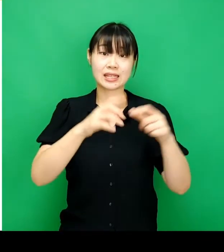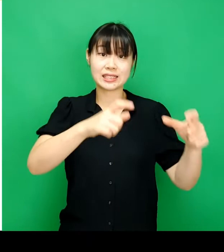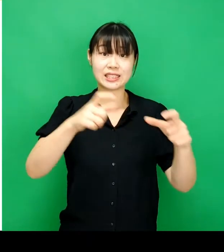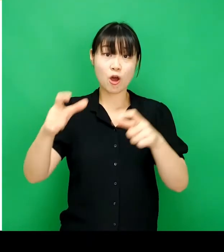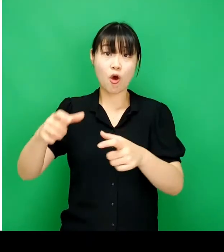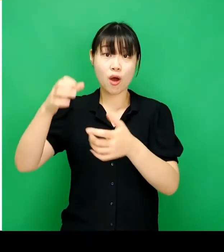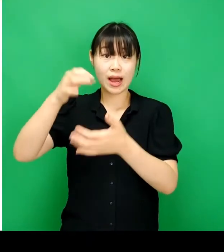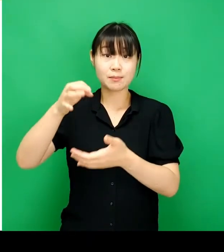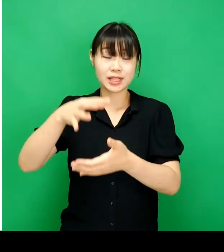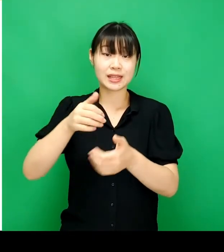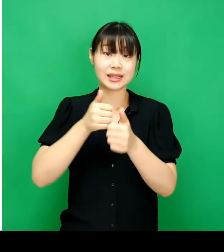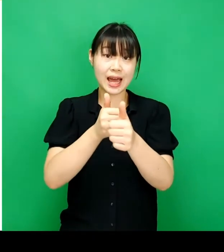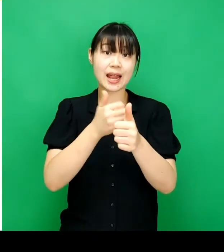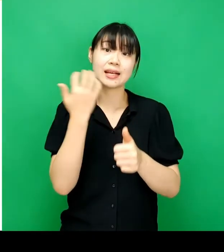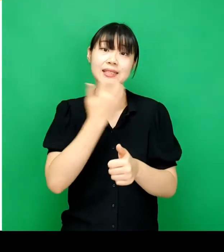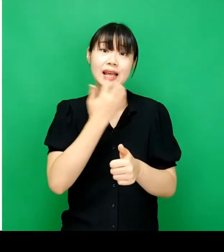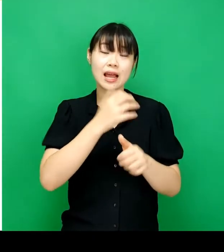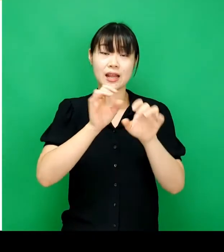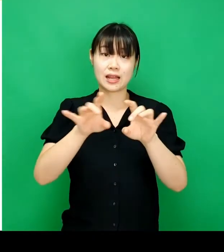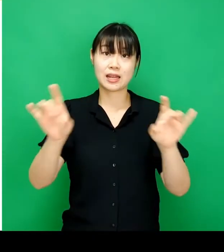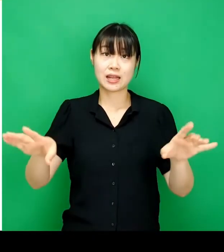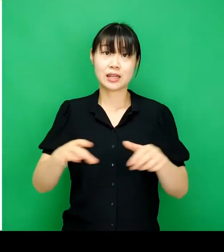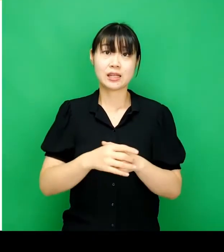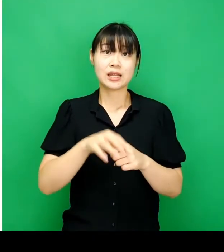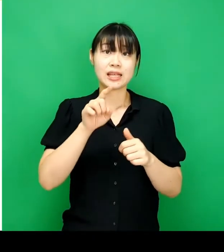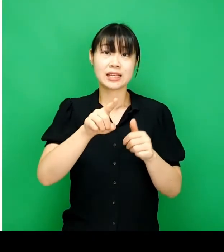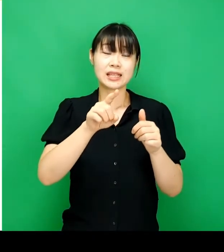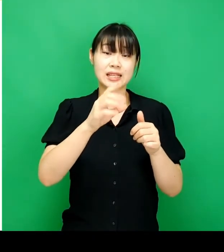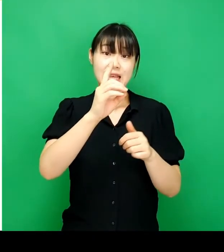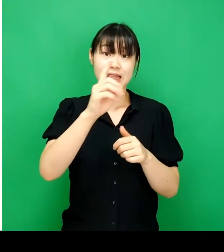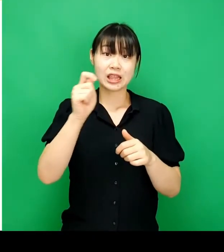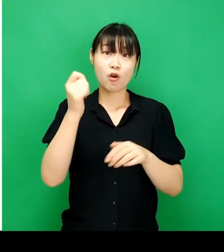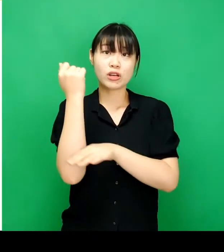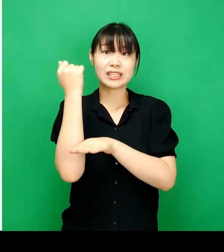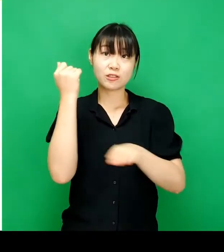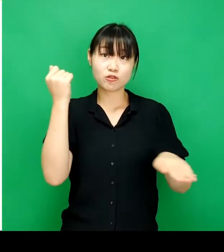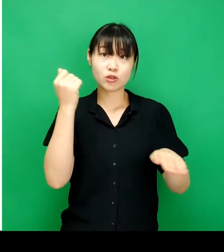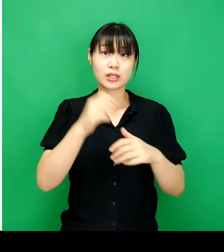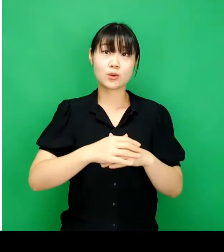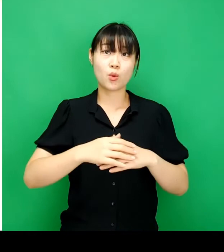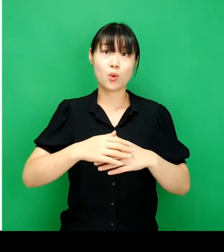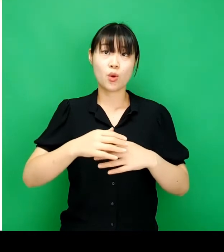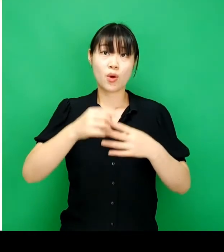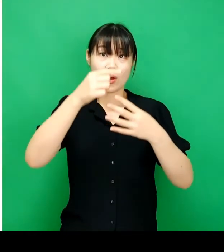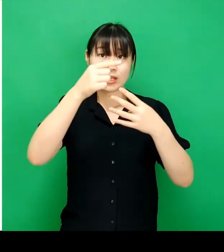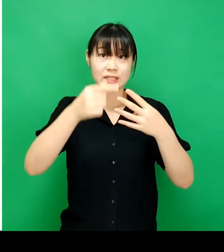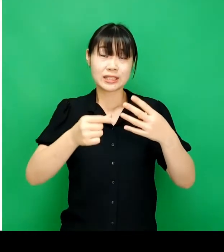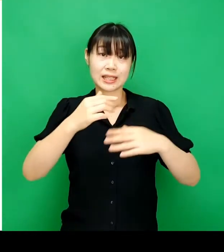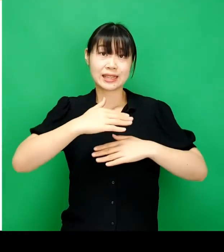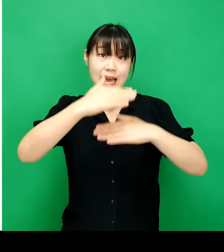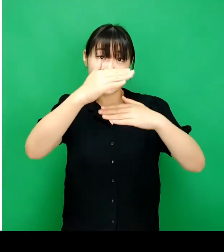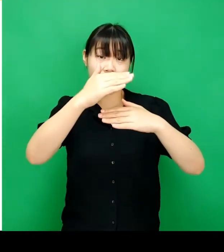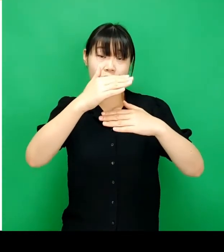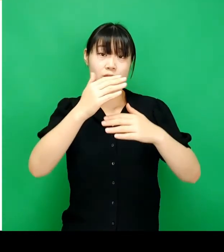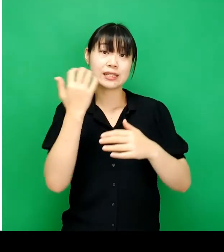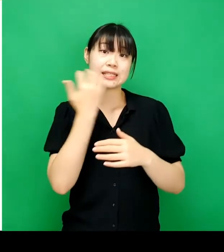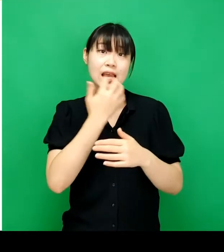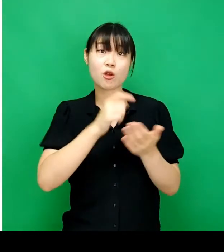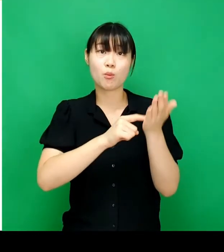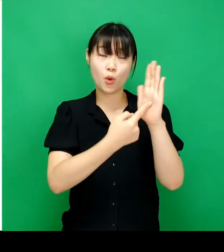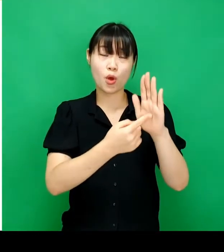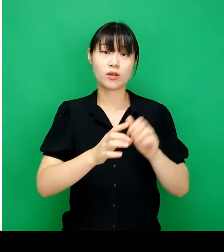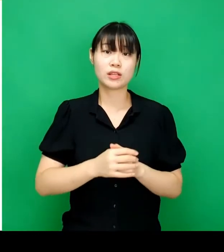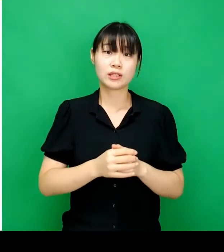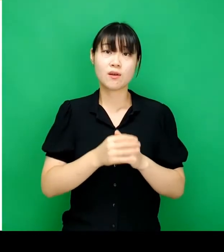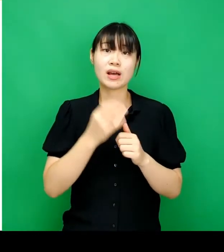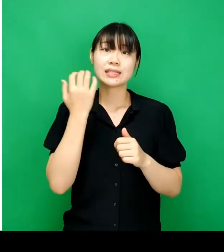정의하고 각 지역 값에 따라 지역의 색을 칠합니다. 이때 이 데이터들은 기준을 가지고 단계를 나눈 뒤 색으로